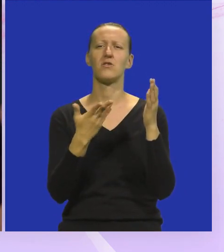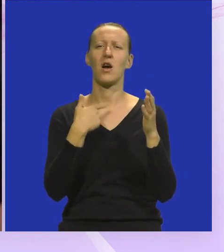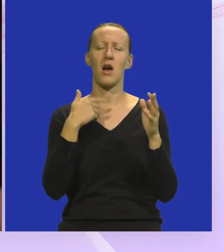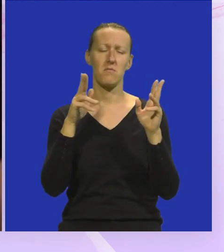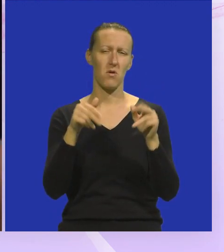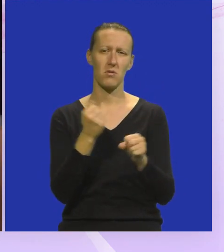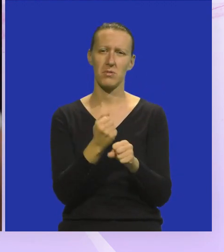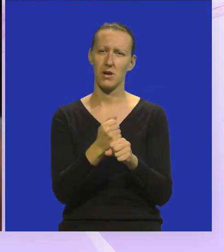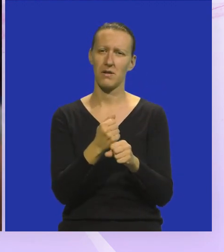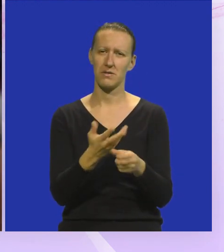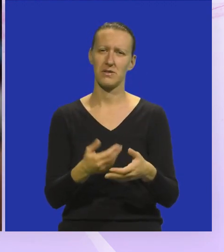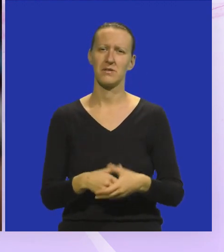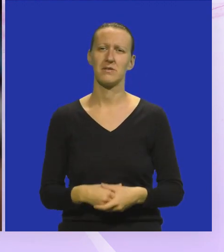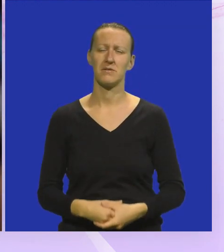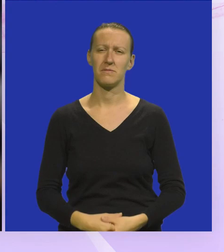mogu ja